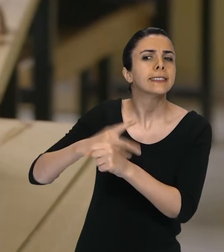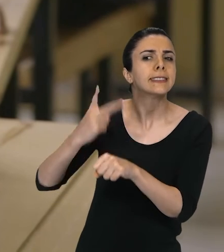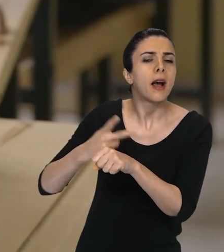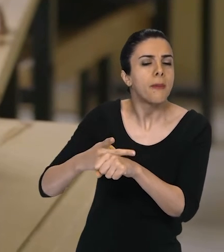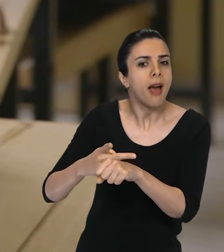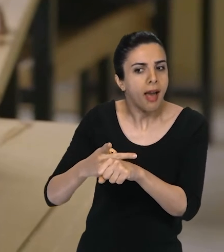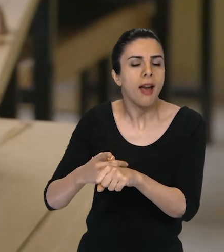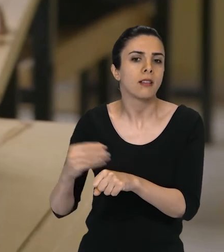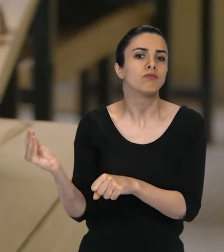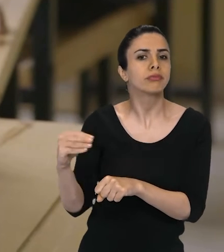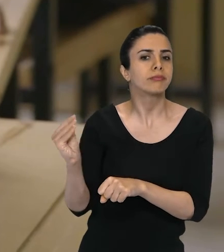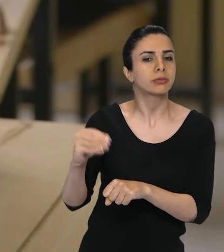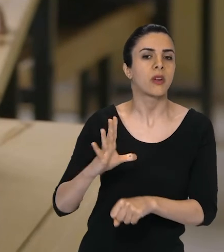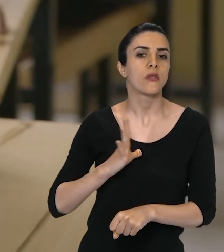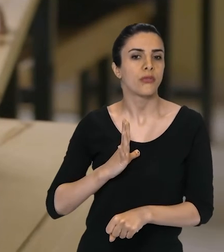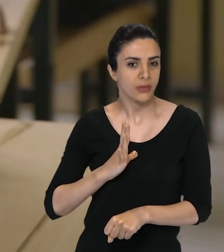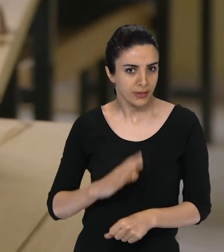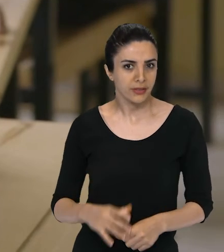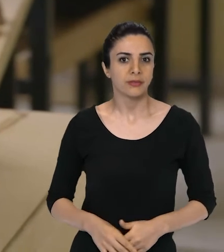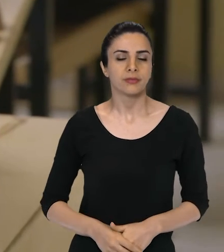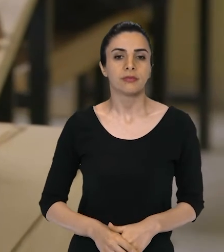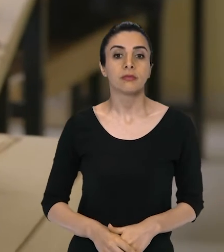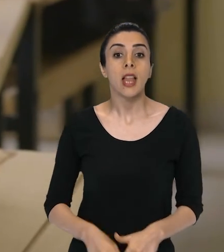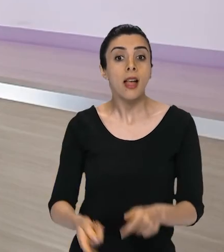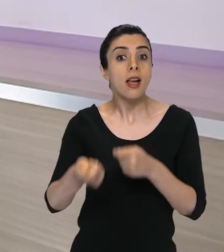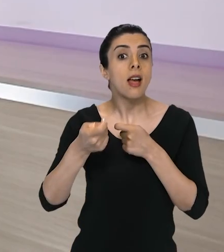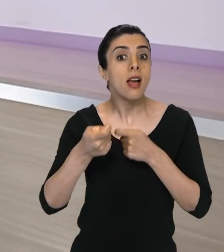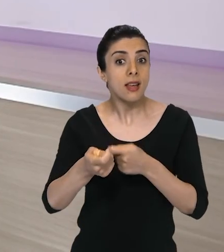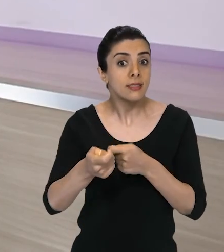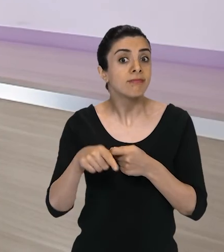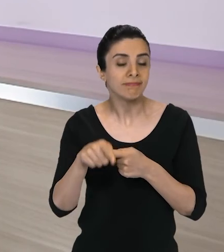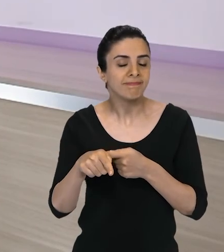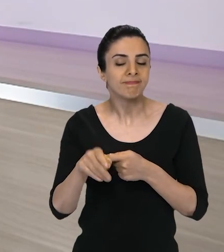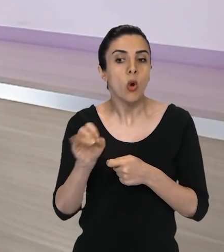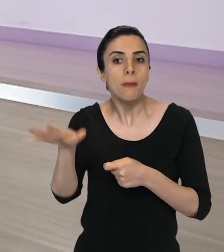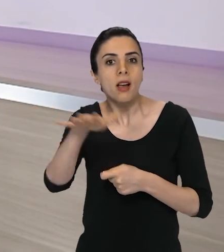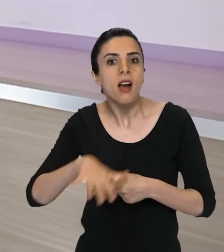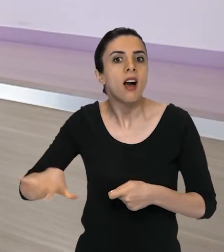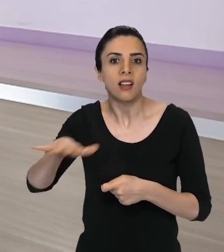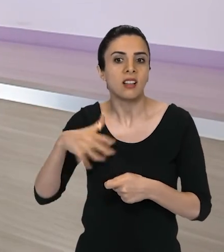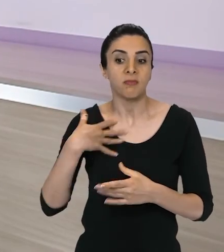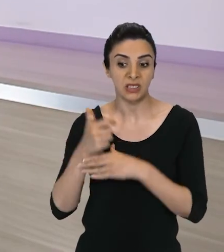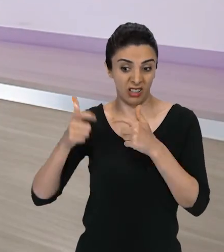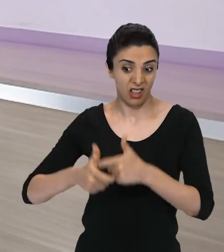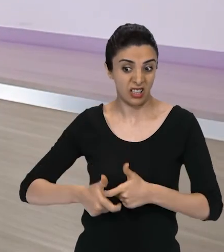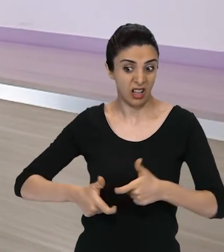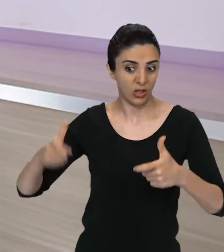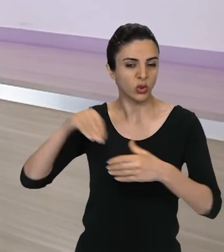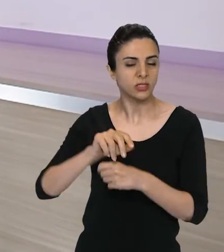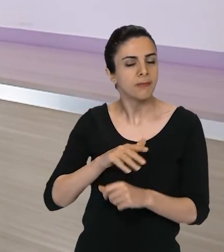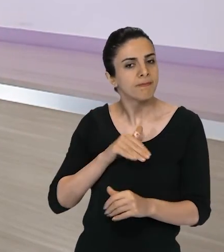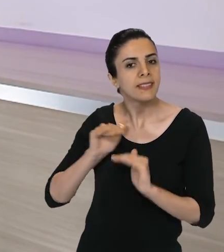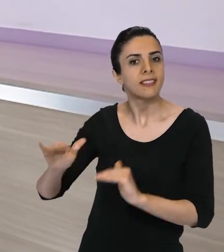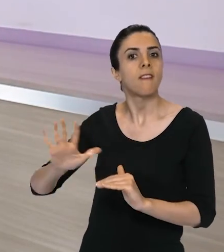Öğrenciler sıralarda oturmuş öğretmenlerini dinliyorlar. Eğitim öğretmenlerin mesleki gelişimine katkı sağlayıp, pedagojik